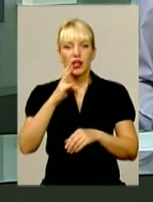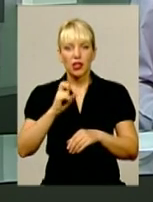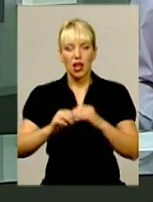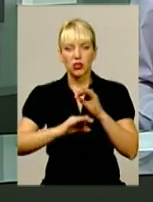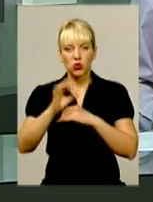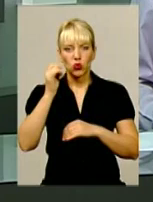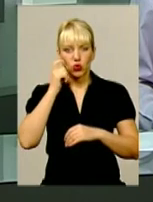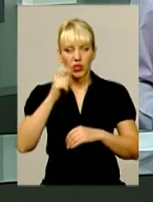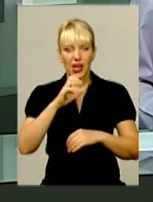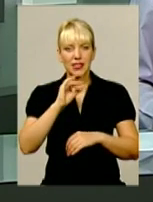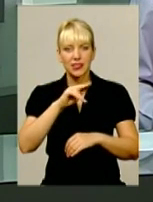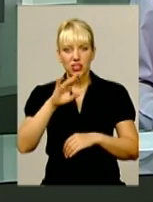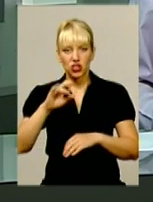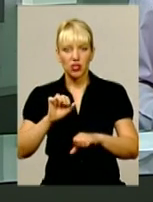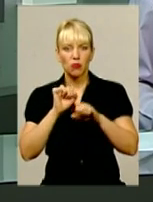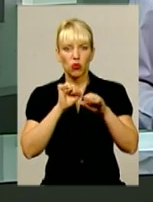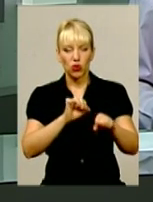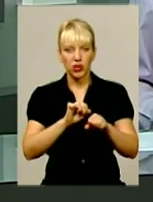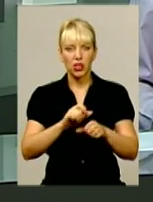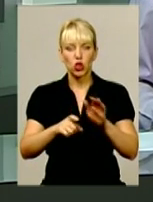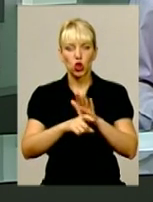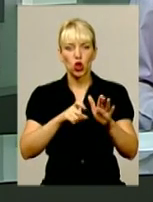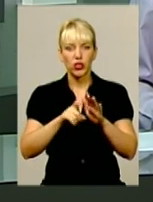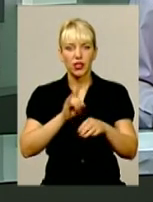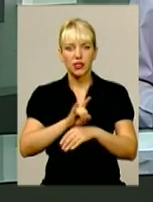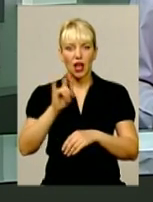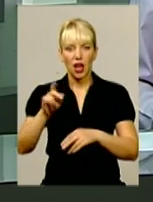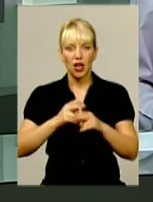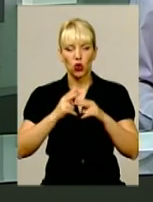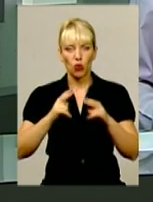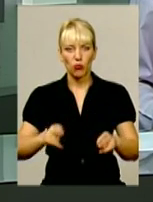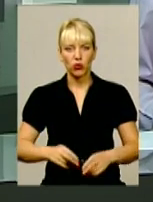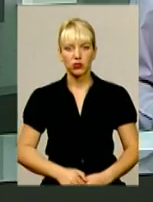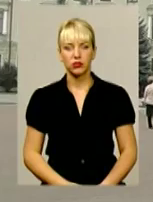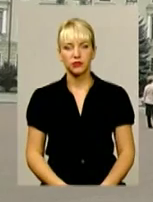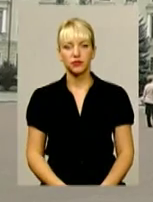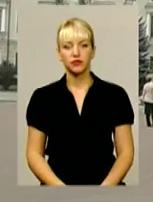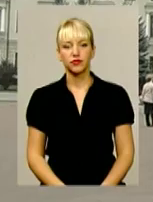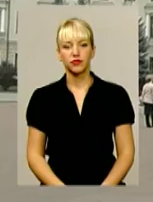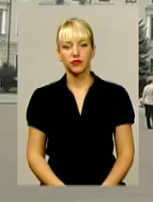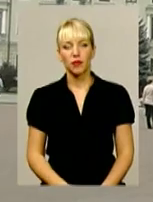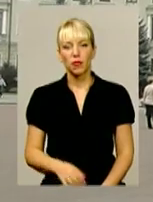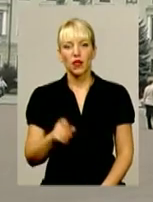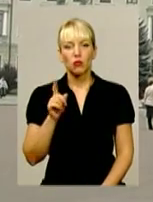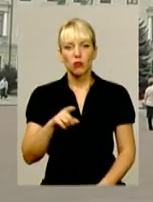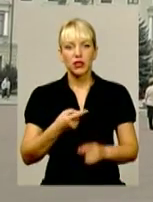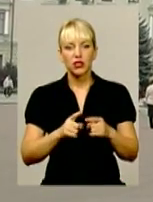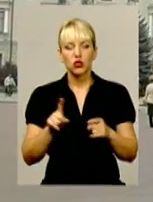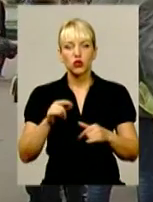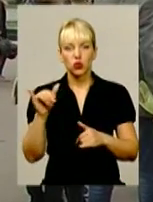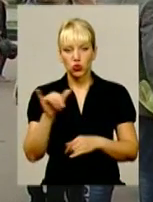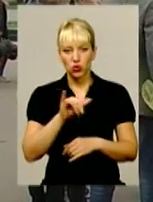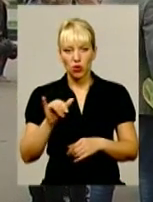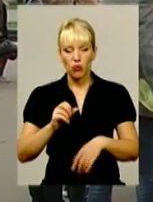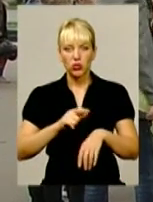найгеречішу точку – Донецький аеропорт. Про героїв України – далі у сюжеті. Попри те, що на календарі субота,